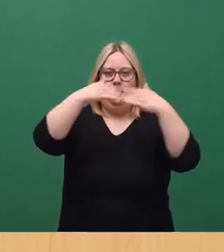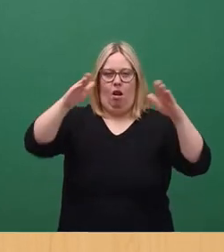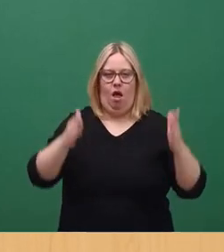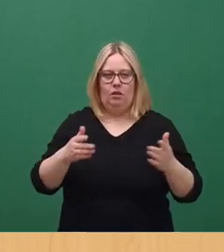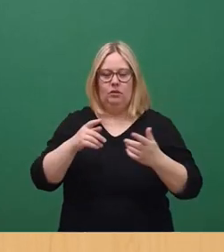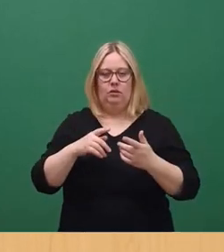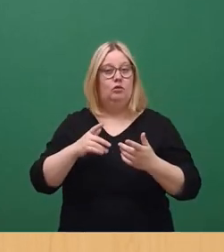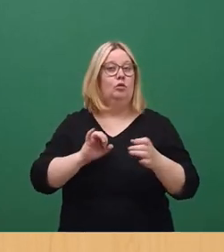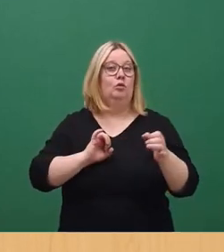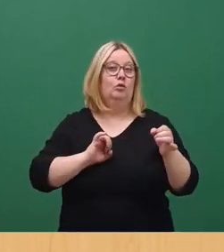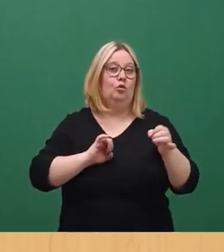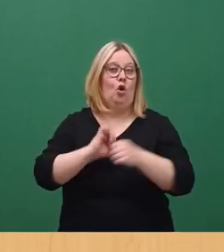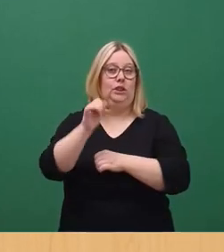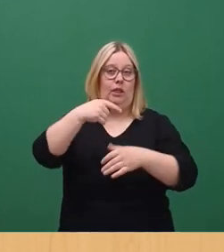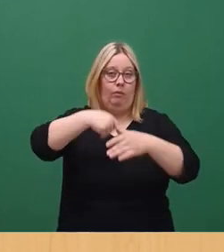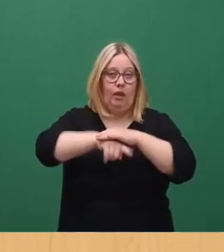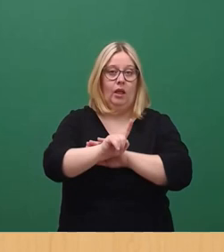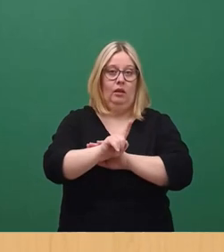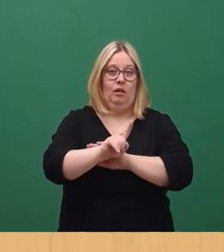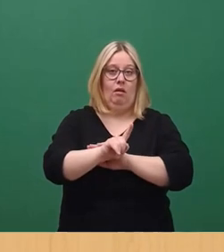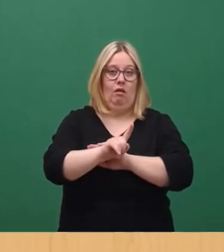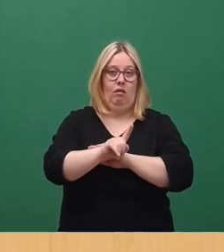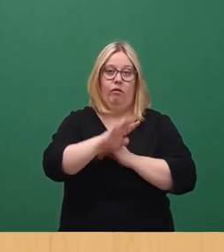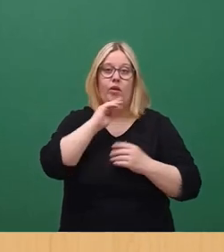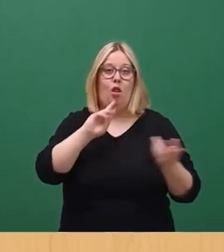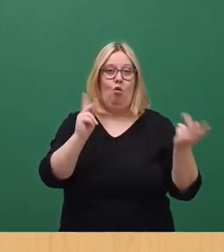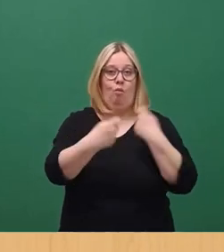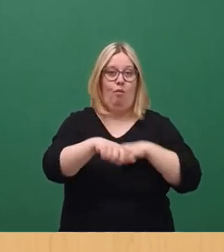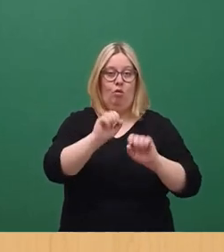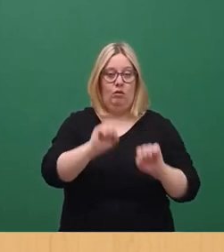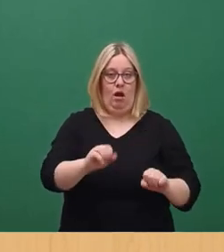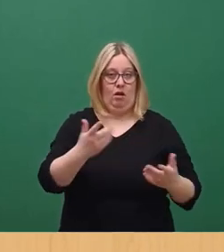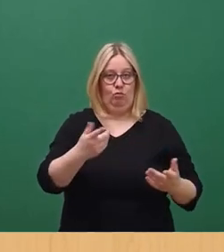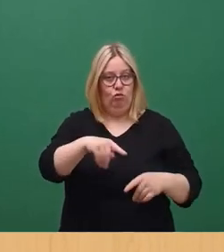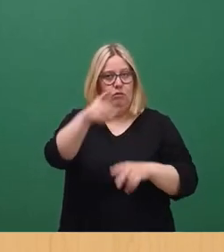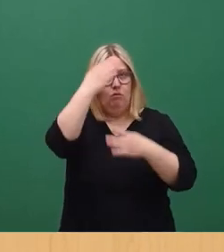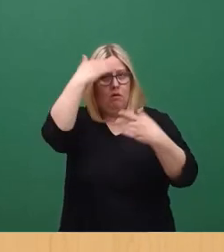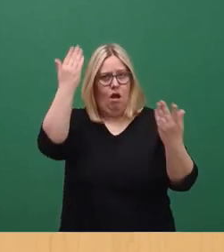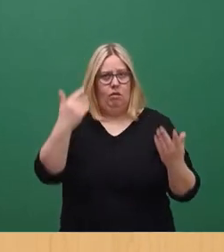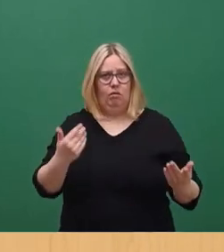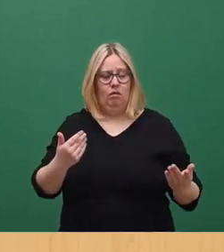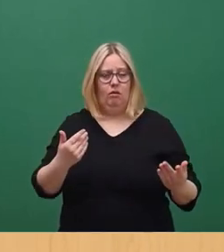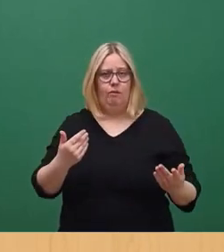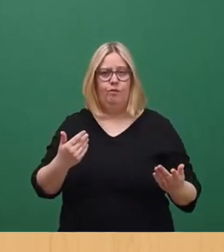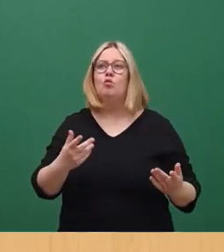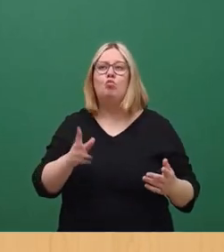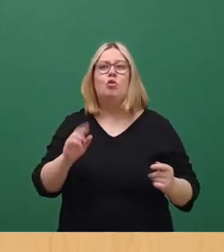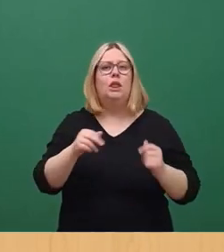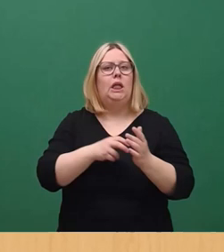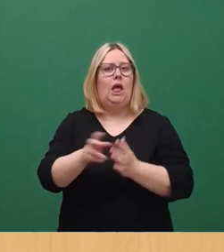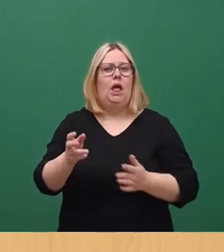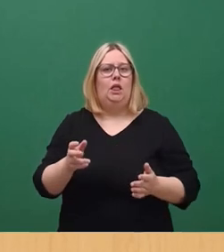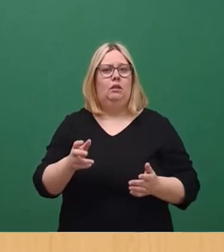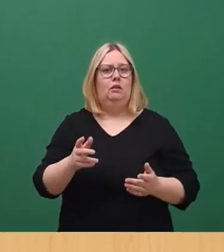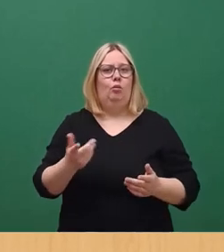dieser trotzdem innen an einer wesentlichen Stelle umgebaut wurde, ist Ihnen bekannt und auch ein Ausdruck dafür, dass auch mit